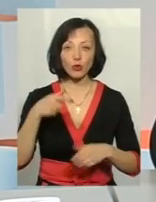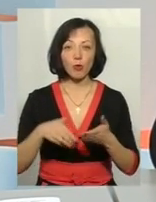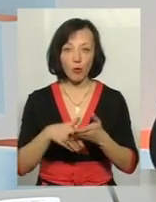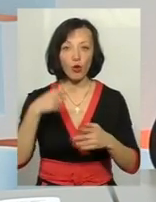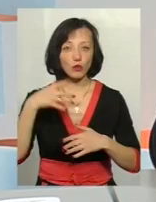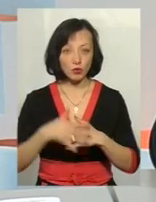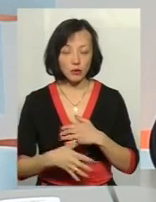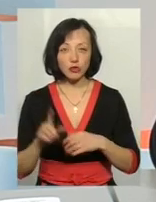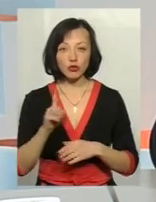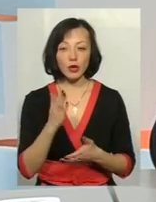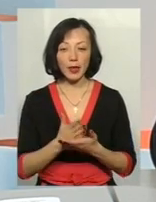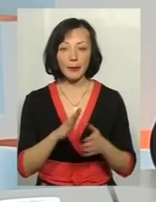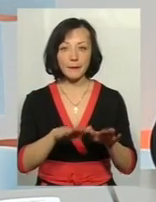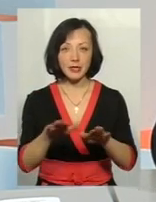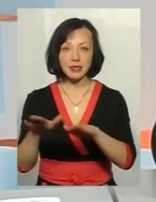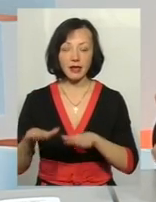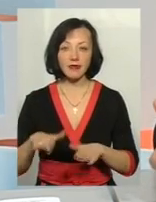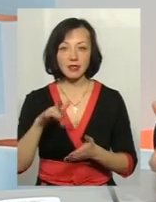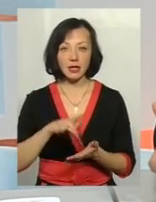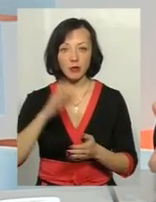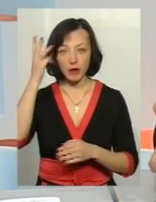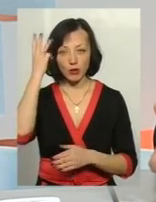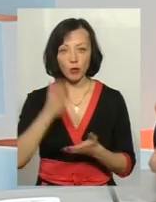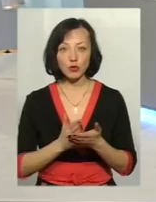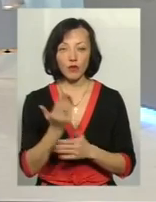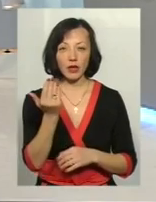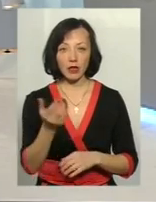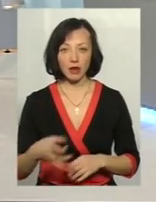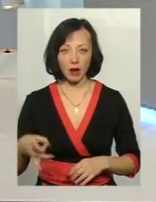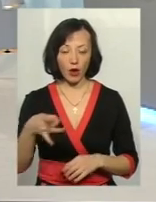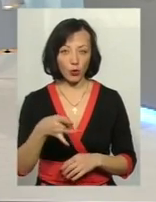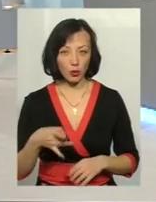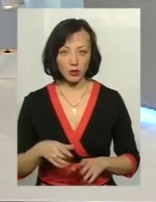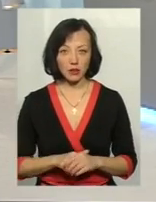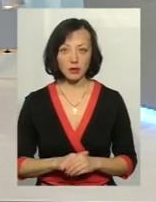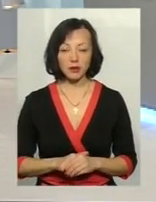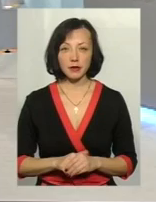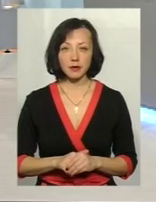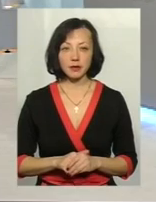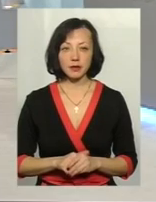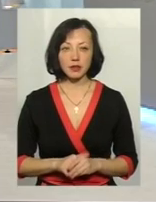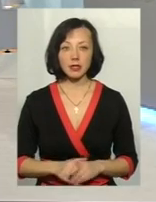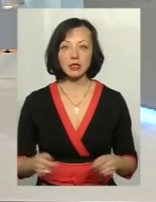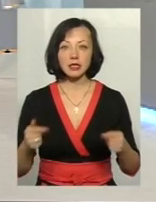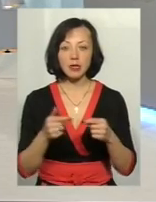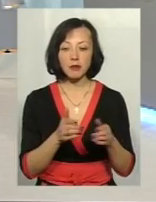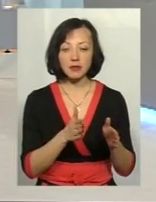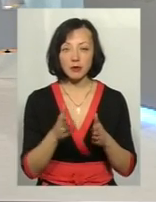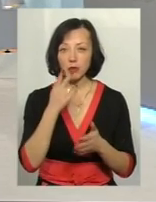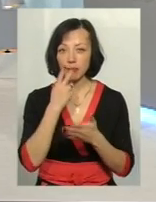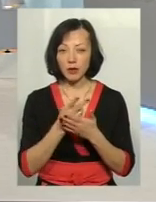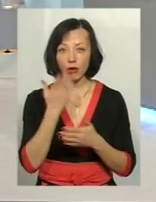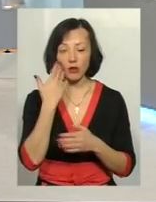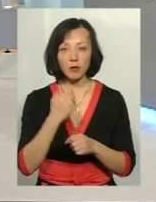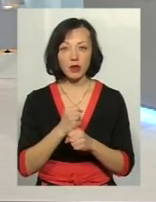про те, що є місцевий центр Хмельницький, який обслуговує їхній район. І саме система побачила, що коли